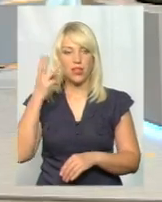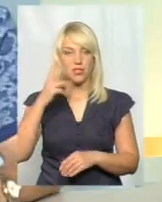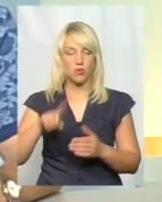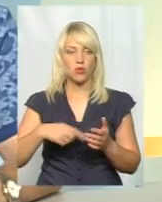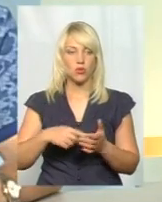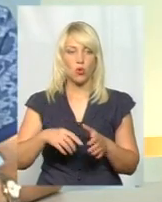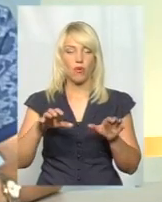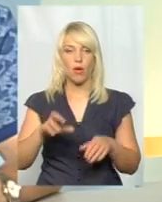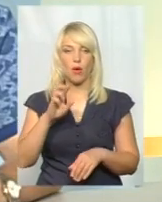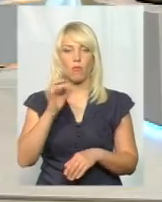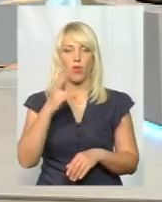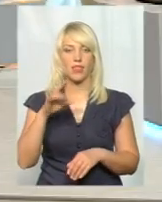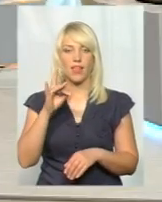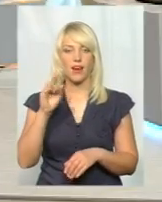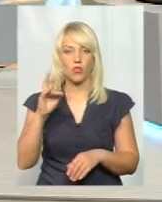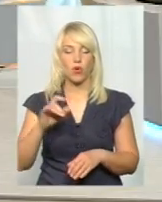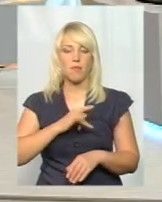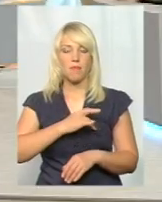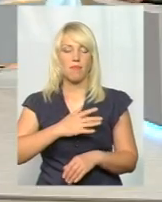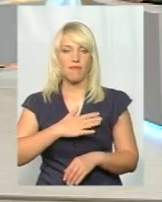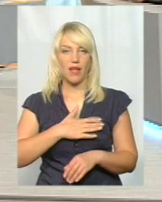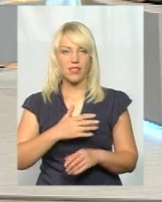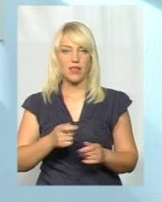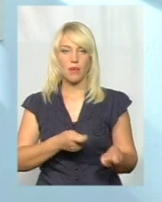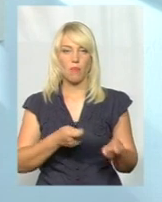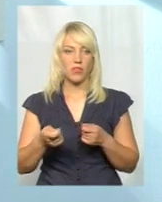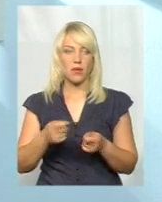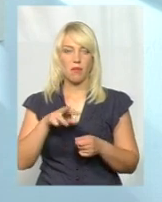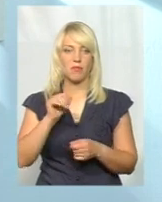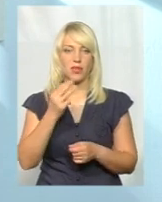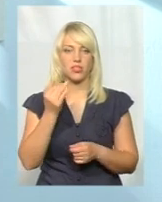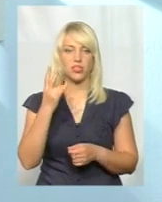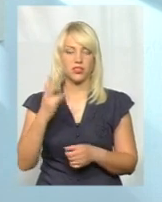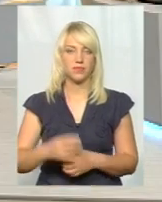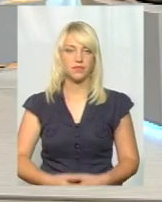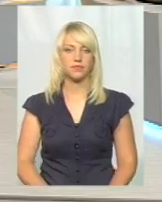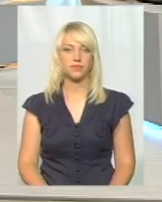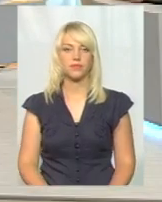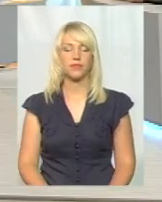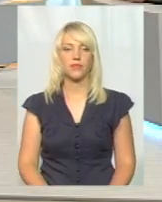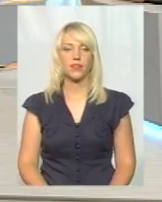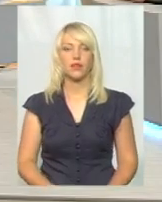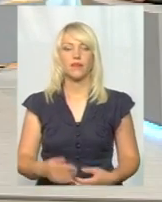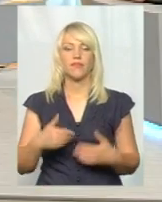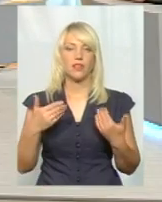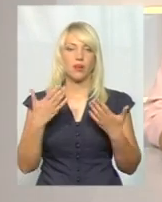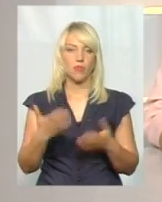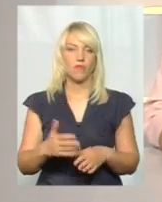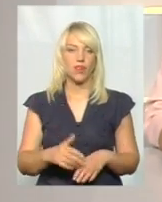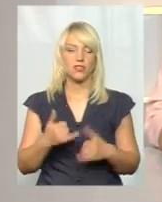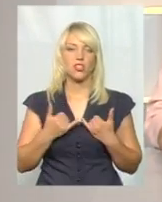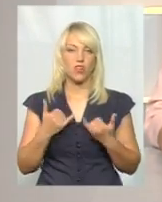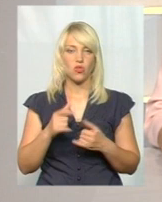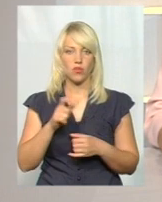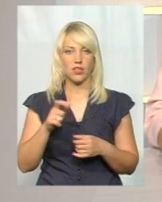Андрієм Бондаренком та приватним перевізником Олександром Мішаним. Добрий вечір. Добрий вечір. Добрий вечір. Вітаємо вас, шановні глядачі.